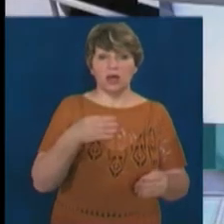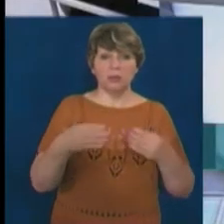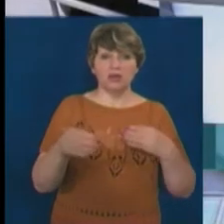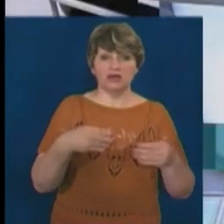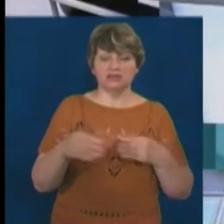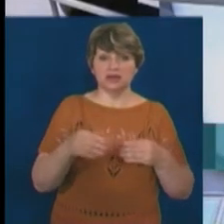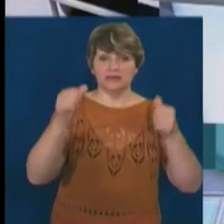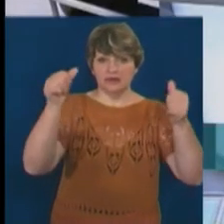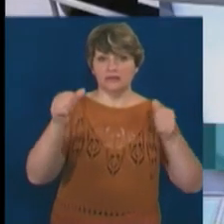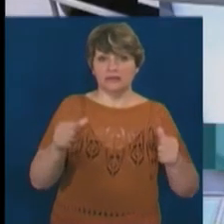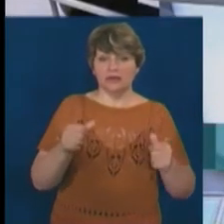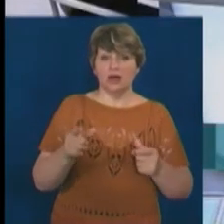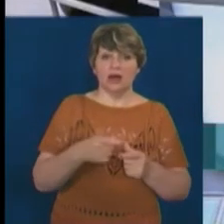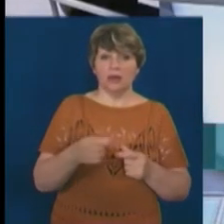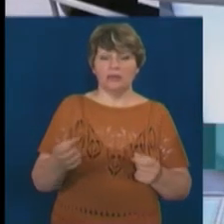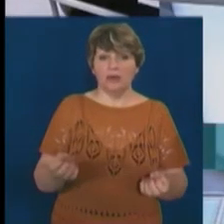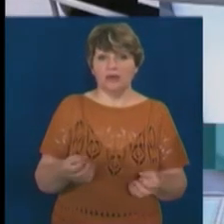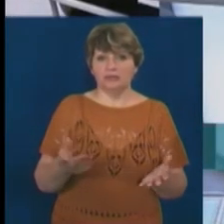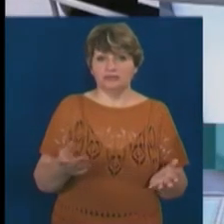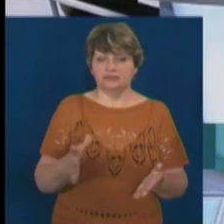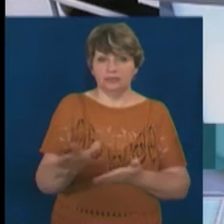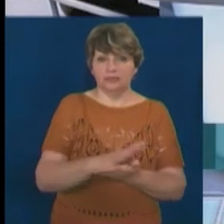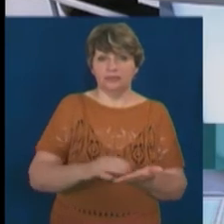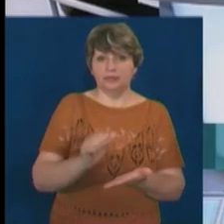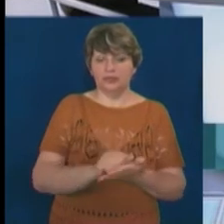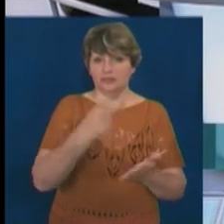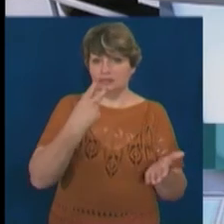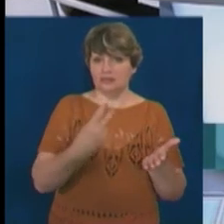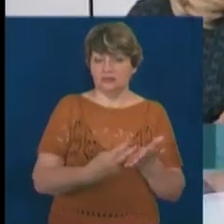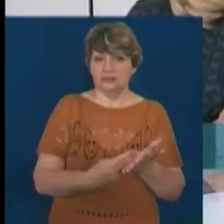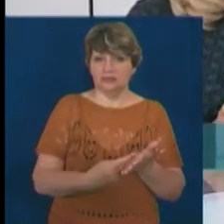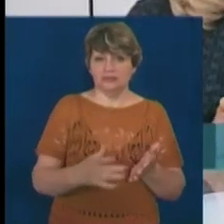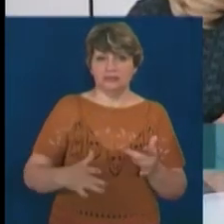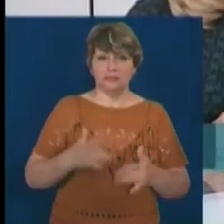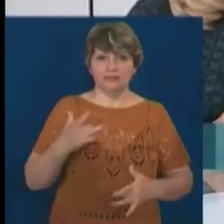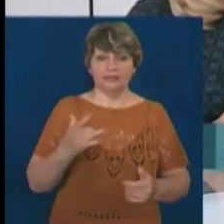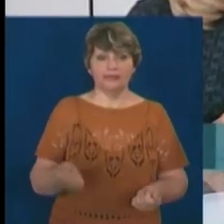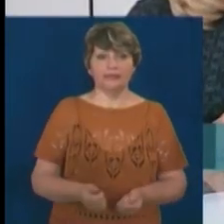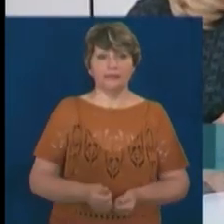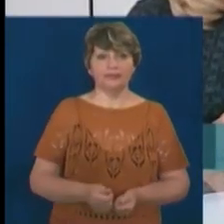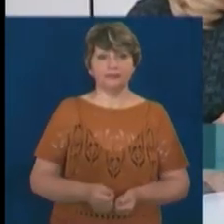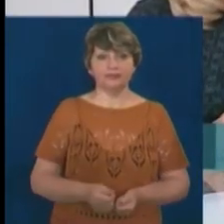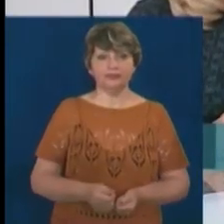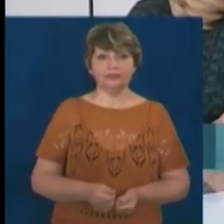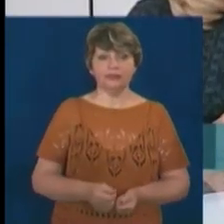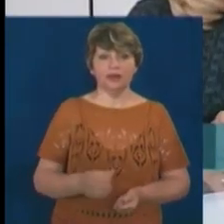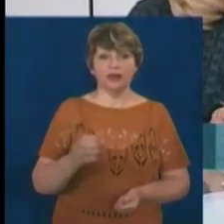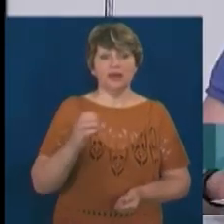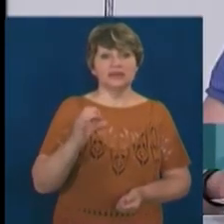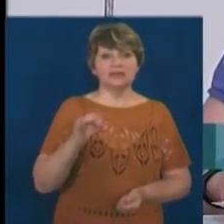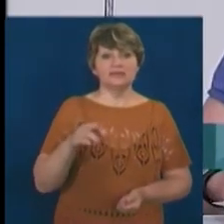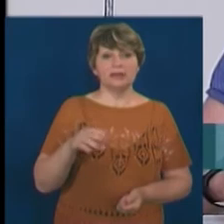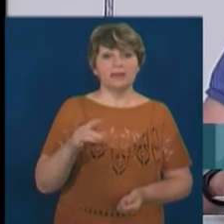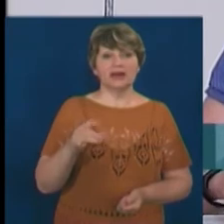вивіска або якась яскрава вивіска псує зовнішній вигляд історичної будівлі. А центр «Семеренко» – це що за проєкт?